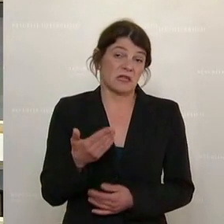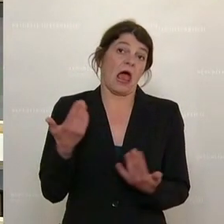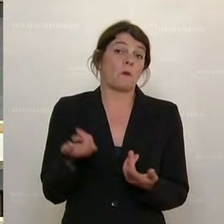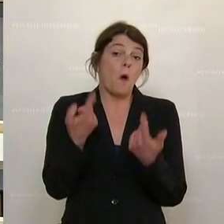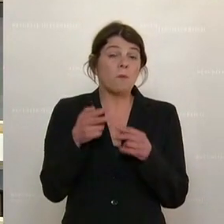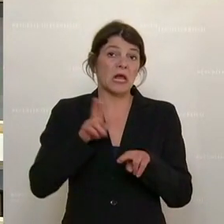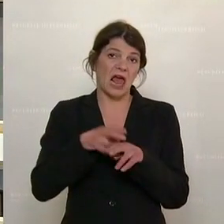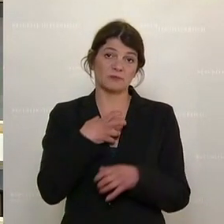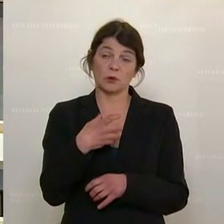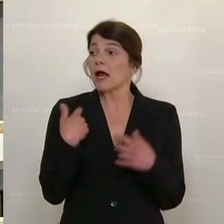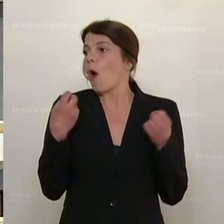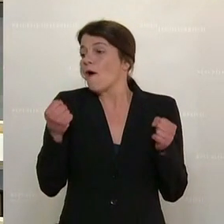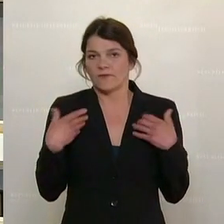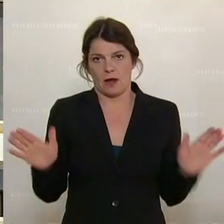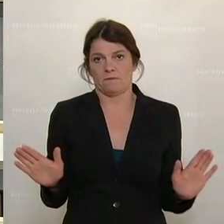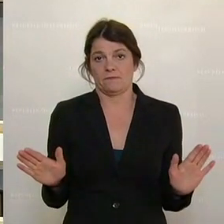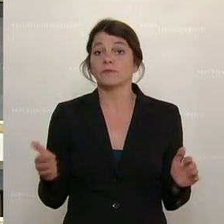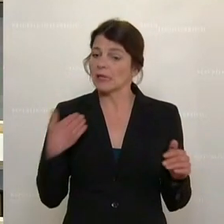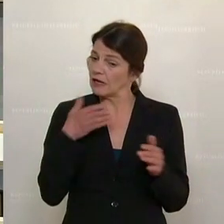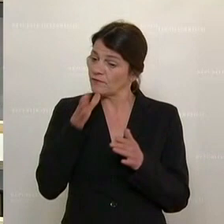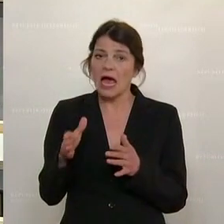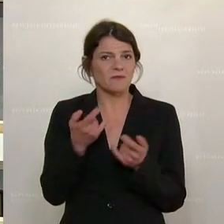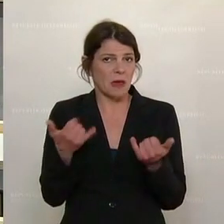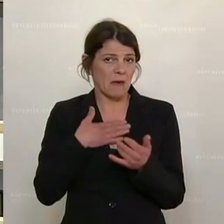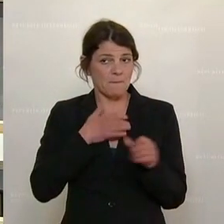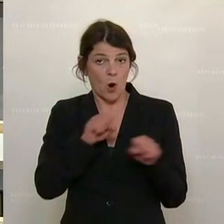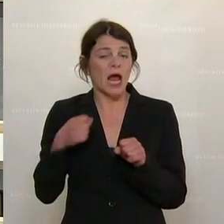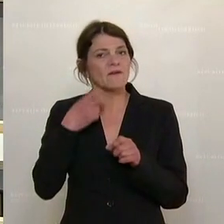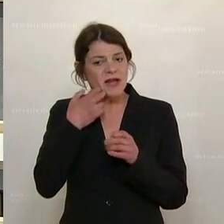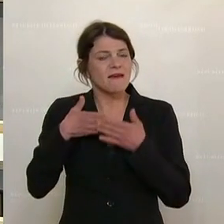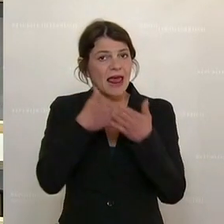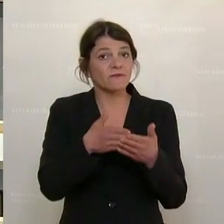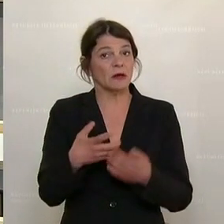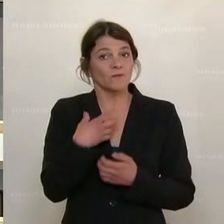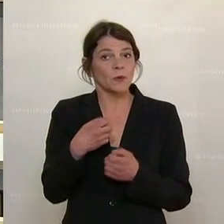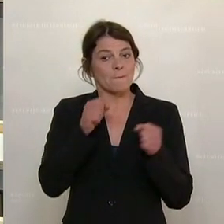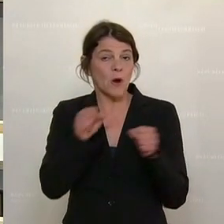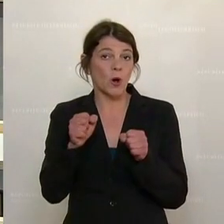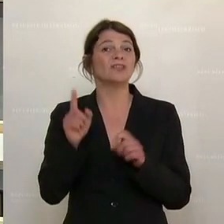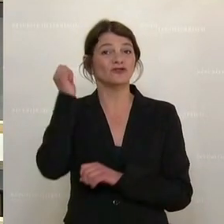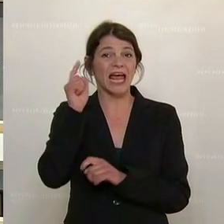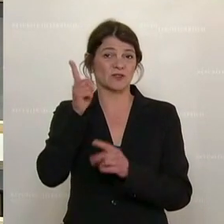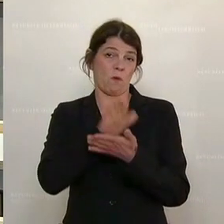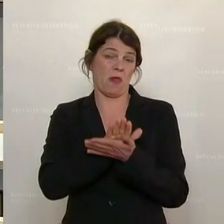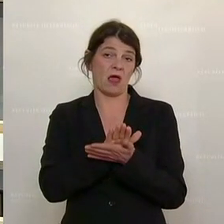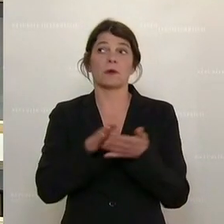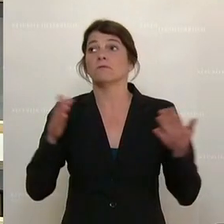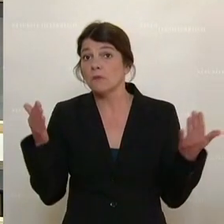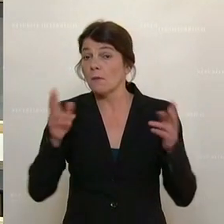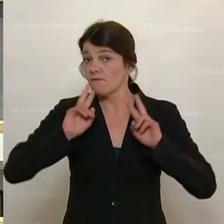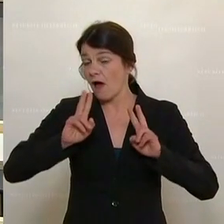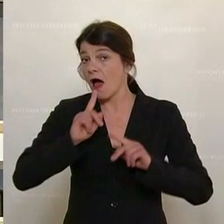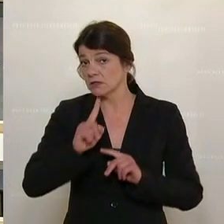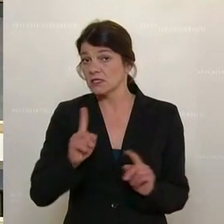hoffe. Und wir werden auch in unserem Rahmen mithelfen, dieses Wunder möglich zu machen, um Steyr zu erhalten, weil in